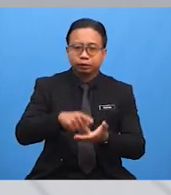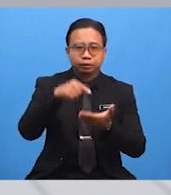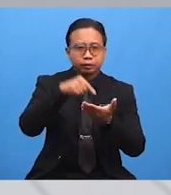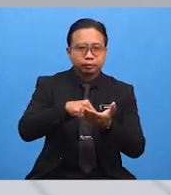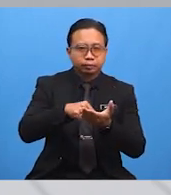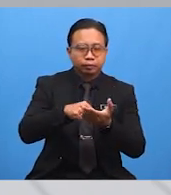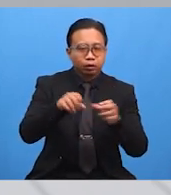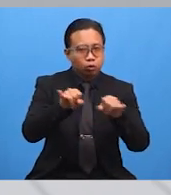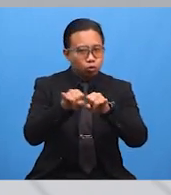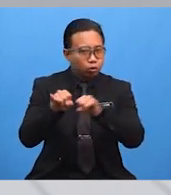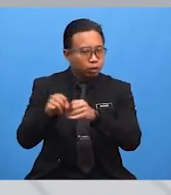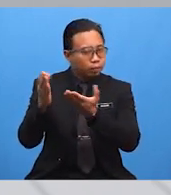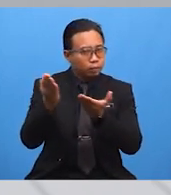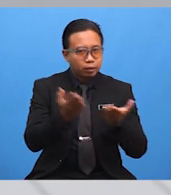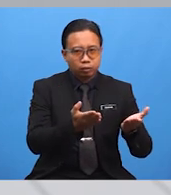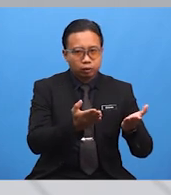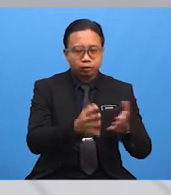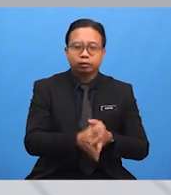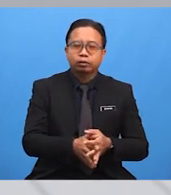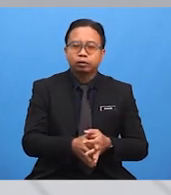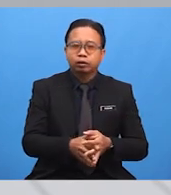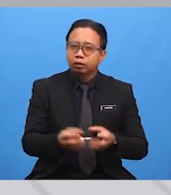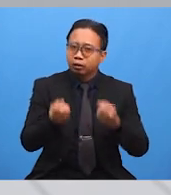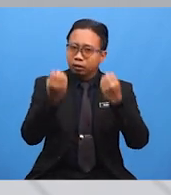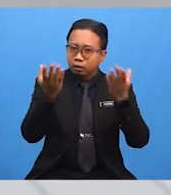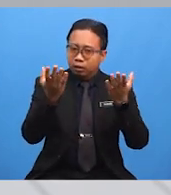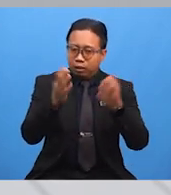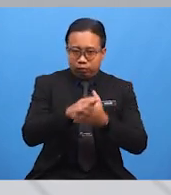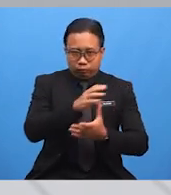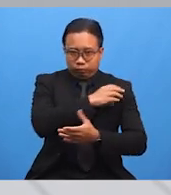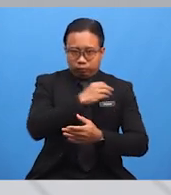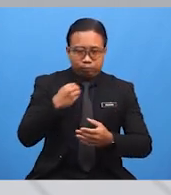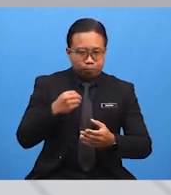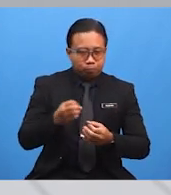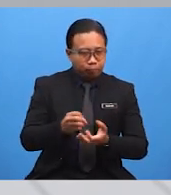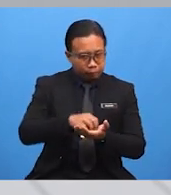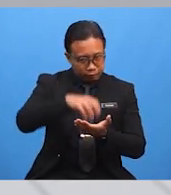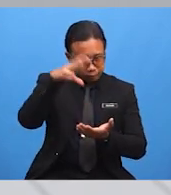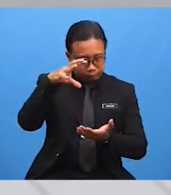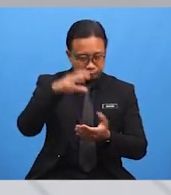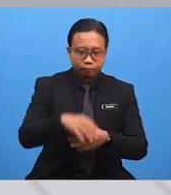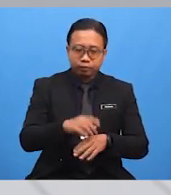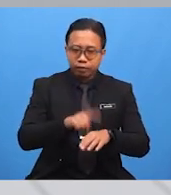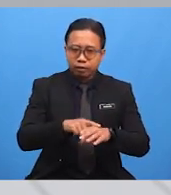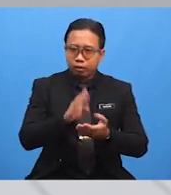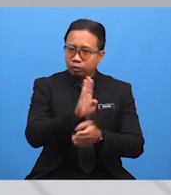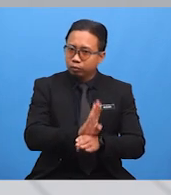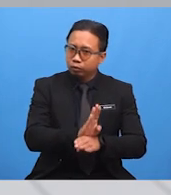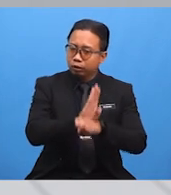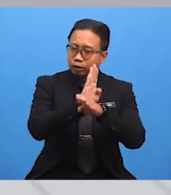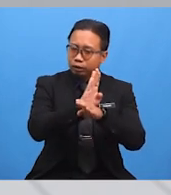juga membawa kepada kepelbagaian dan kekayaan dari segi budaya,